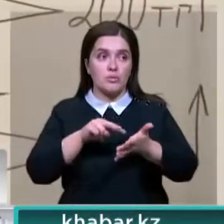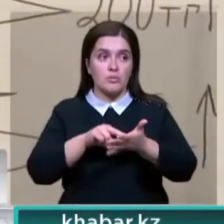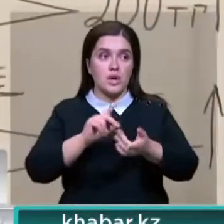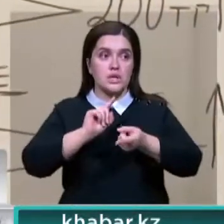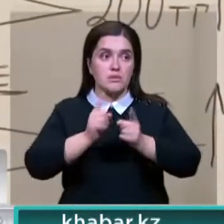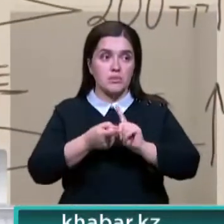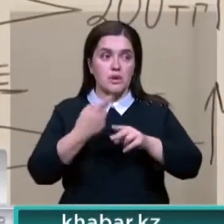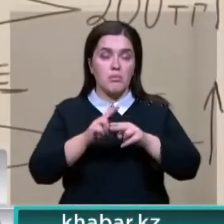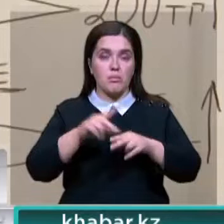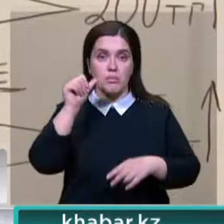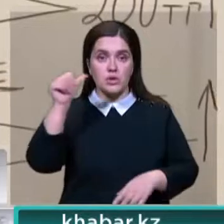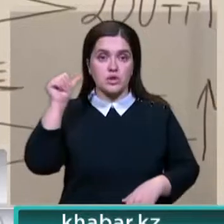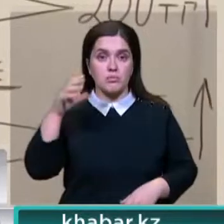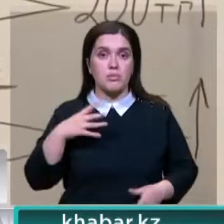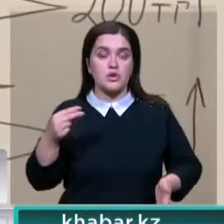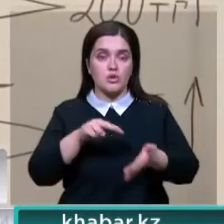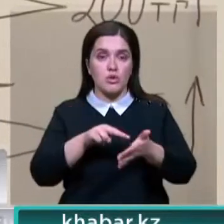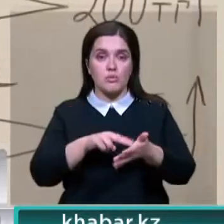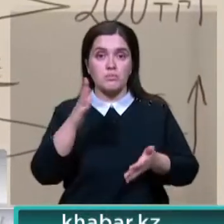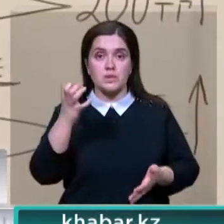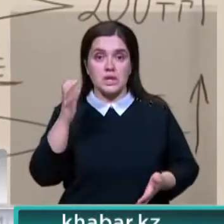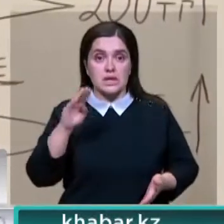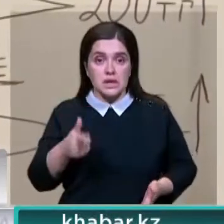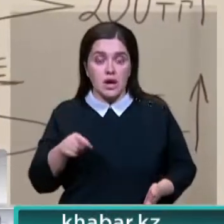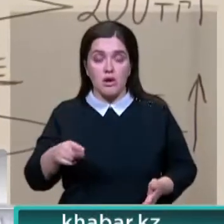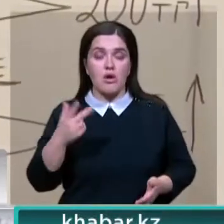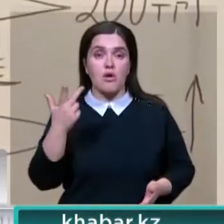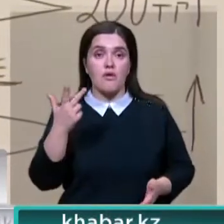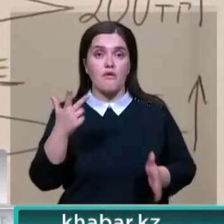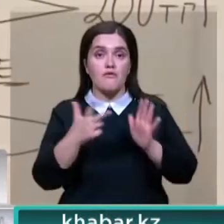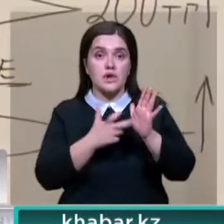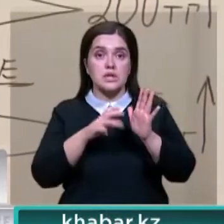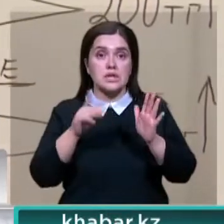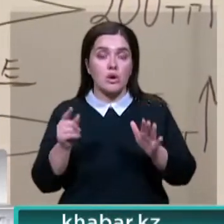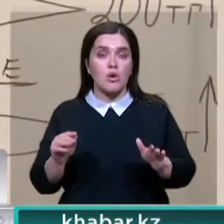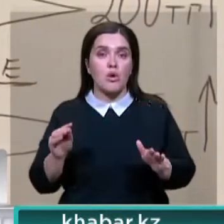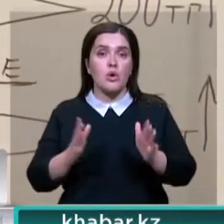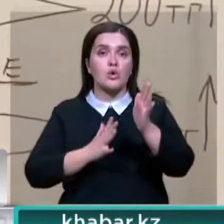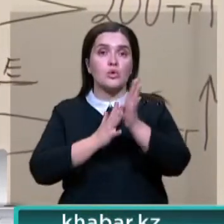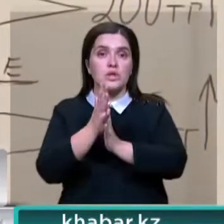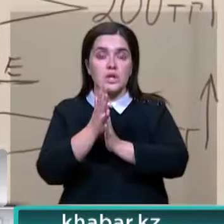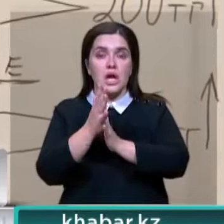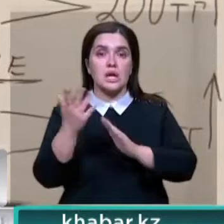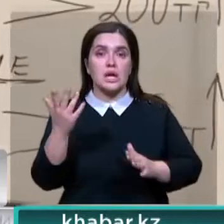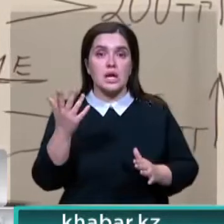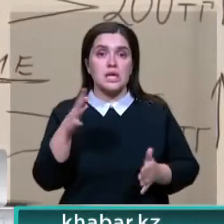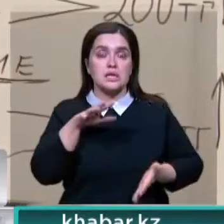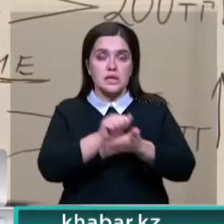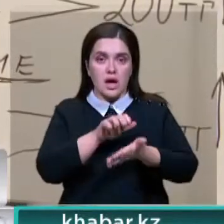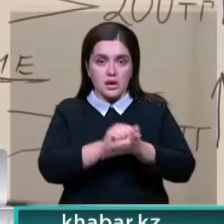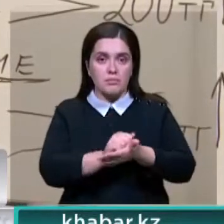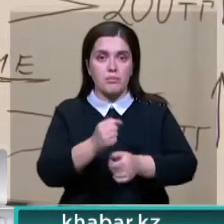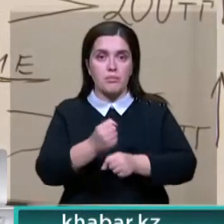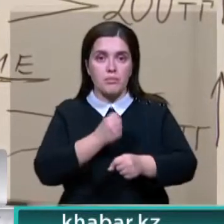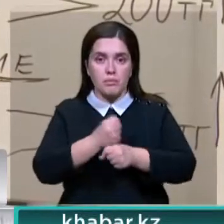следующим образом. В прошлом году она стоила 500 тенге, в этом году 800, рост на 300 тенге. Отсюда следует, что говорят переработчики, что заниматься производством